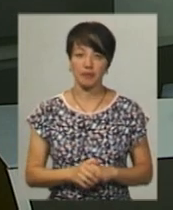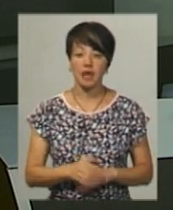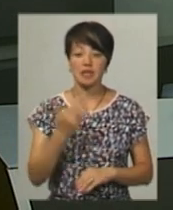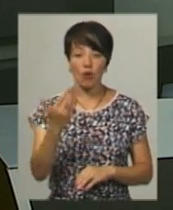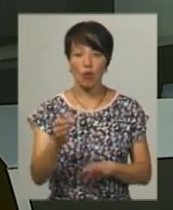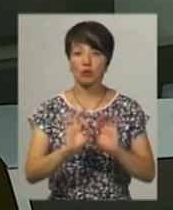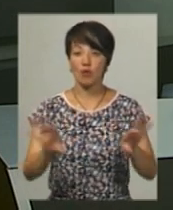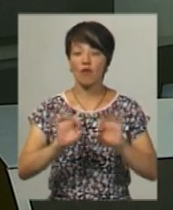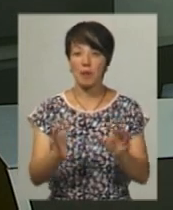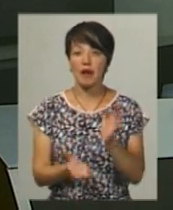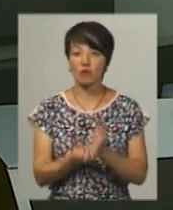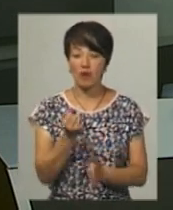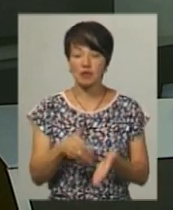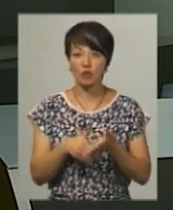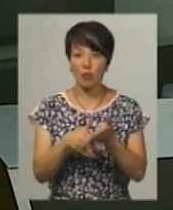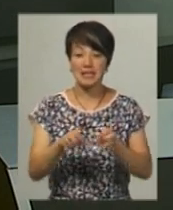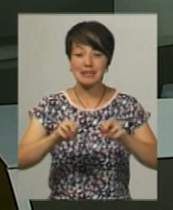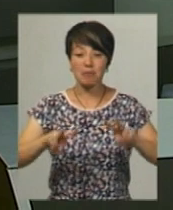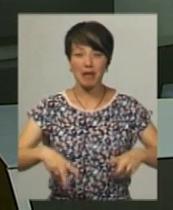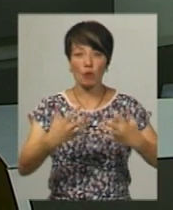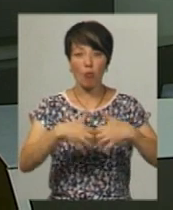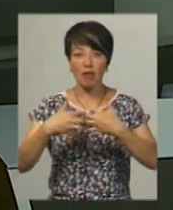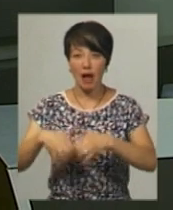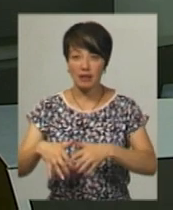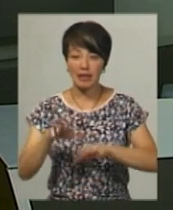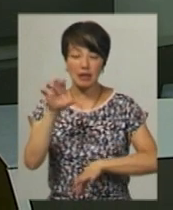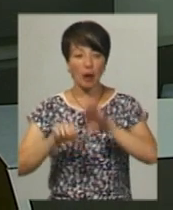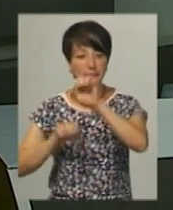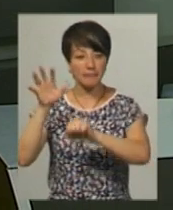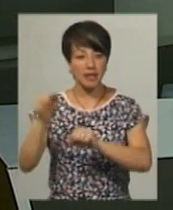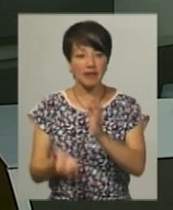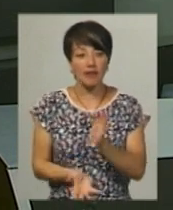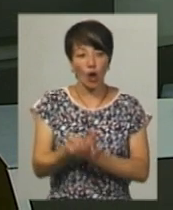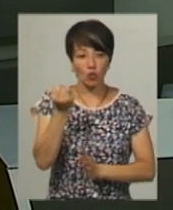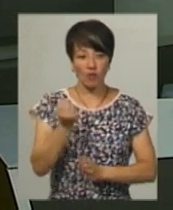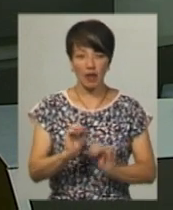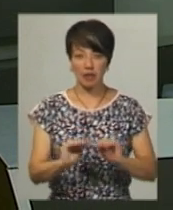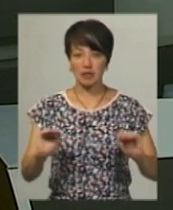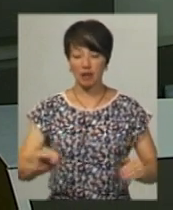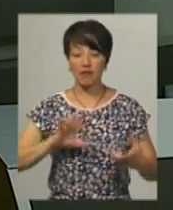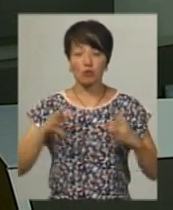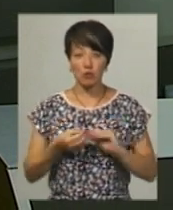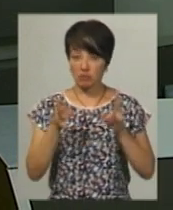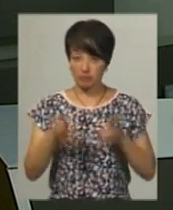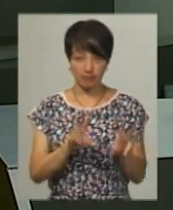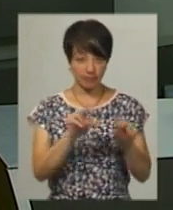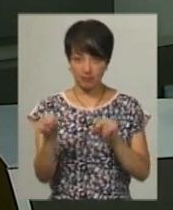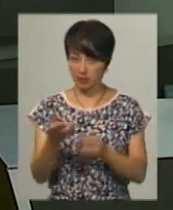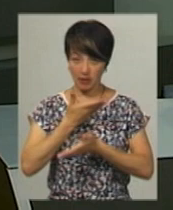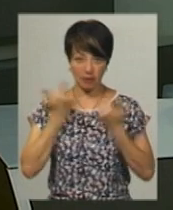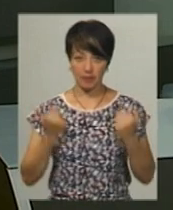За його словами, рятувальники за допомогою спецобладнання та автодрабини врятували їх. Внаслідок події ніхто не постраждав.